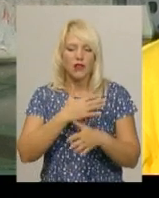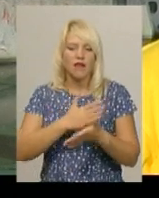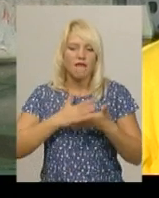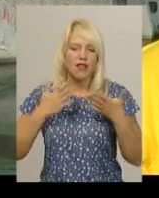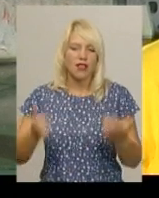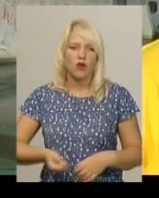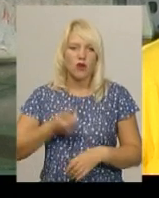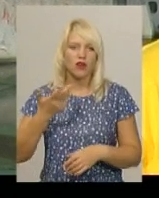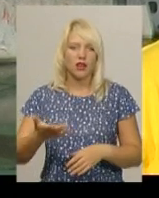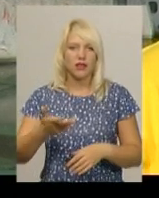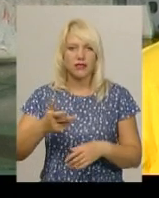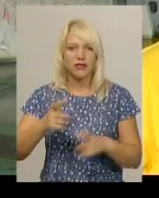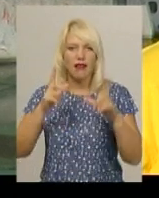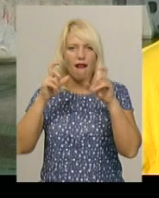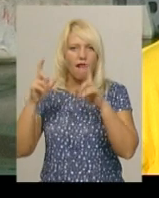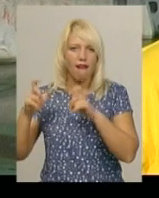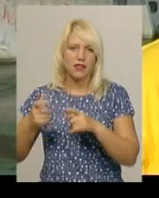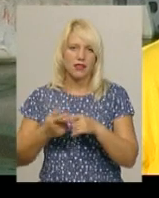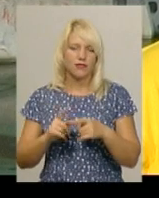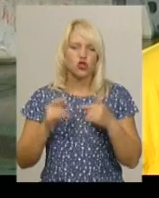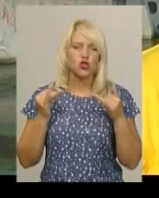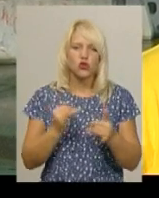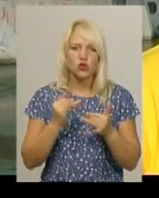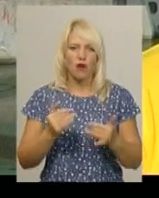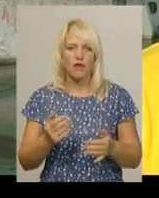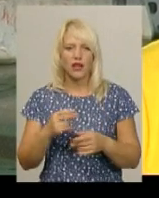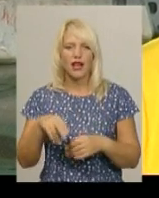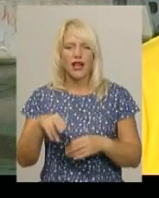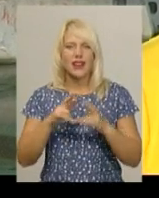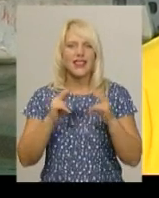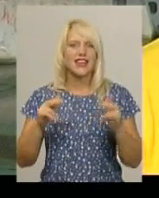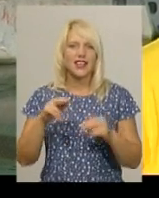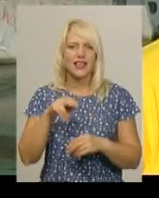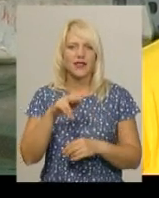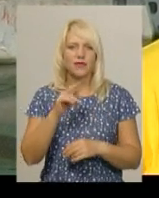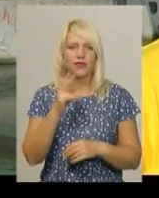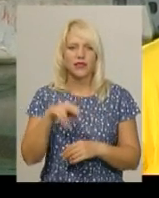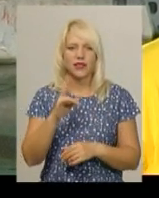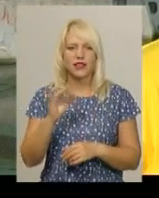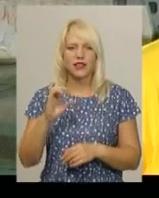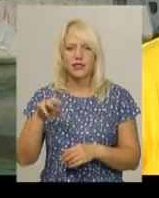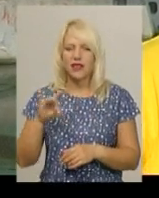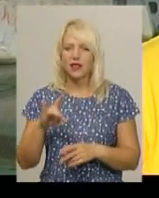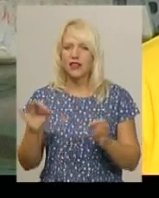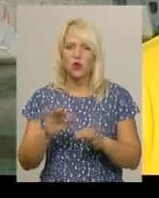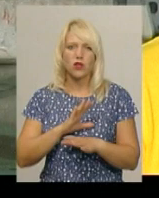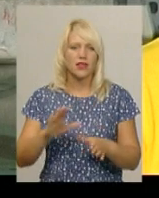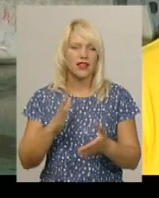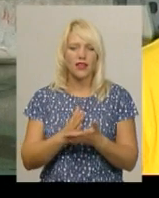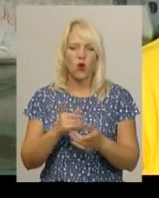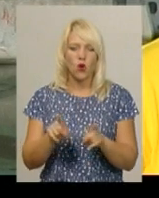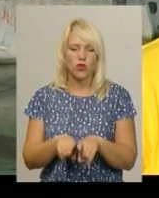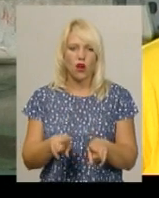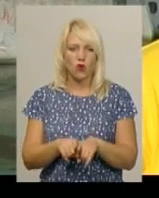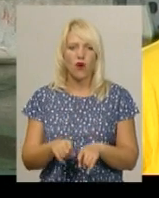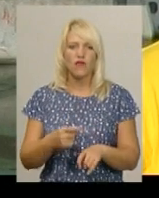кадрів чудових таких. Дністер не буває однаково. Як в тій пісні в